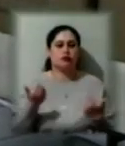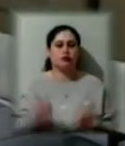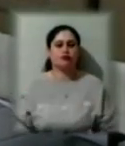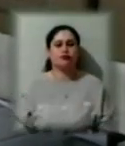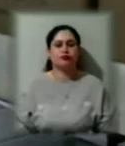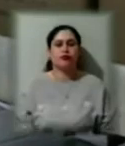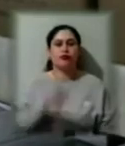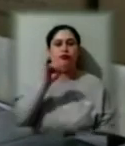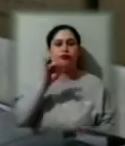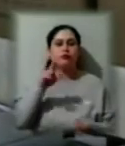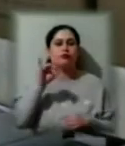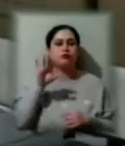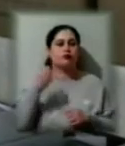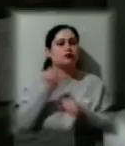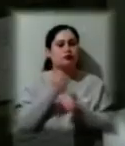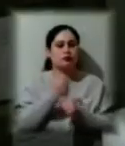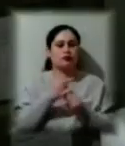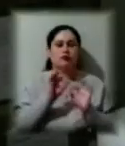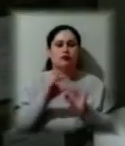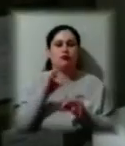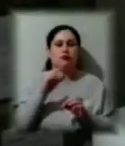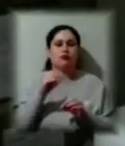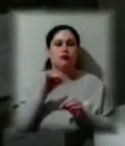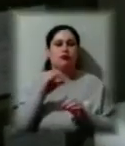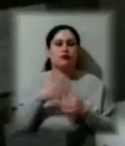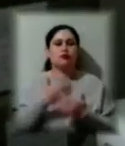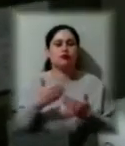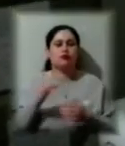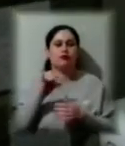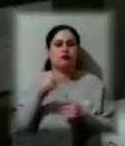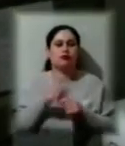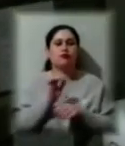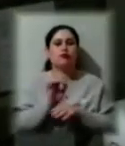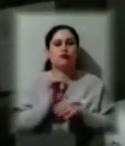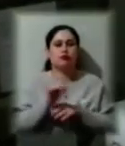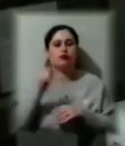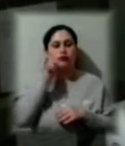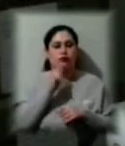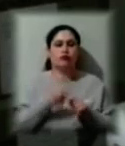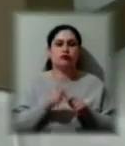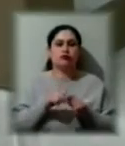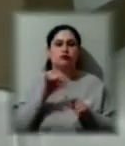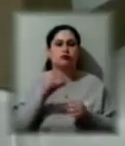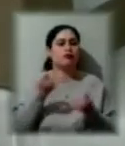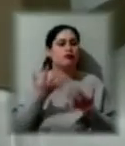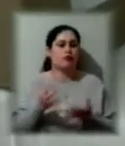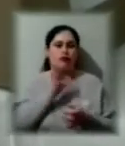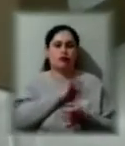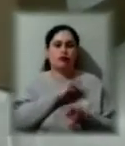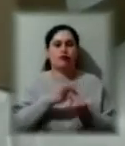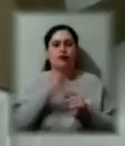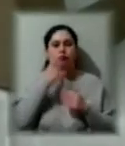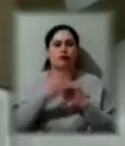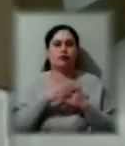виробництва, говорить Наталія Талалова, представниця фірми «Виробника» в Україні. Система проста у використанні. Найближчим часом медперсонал, який